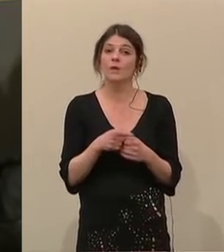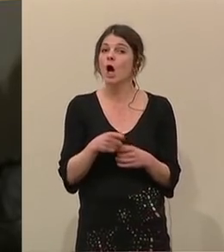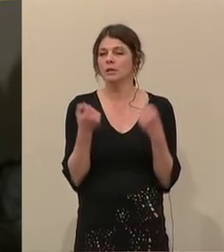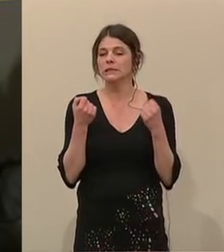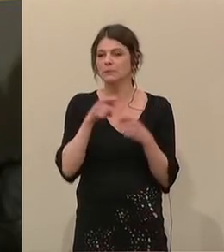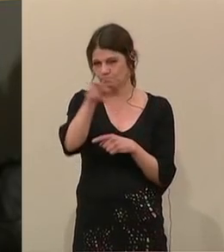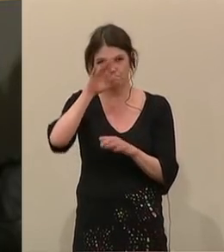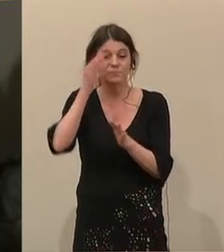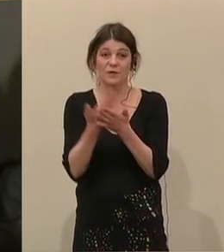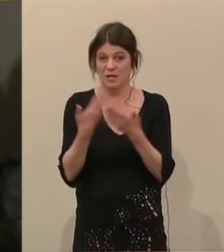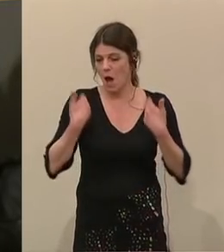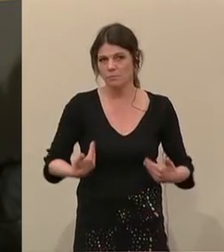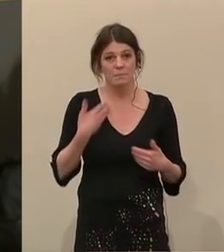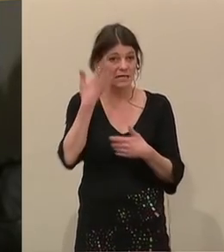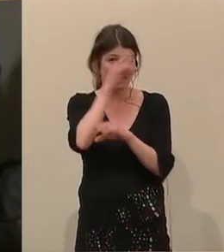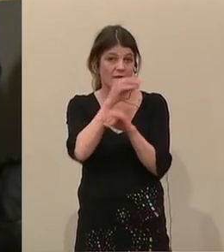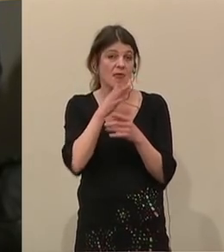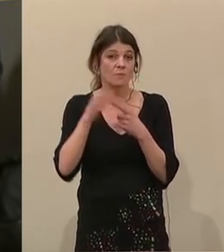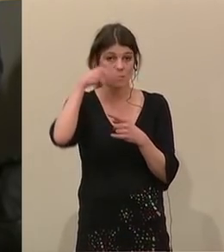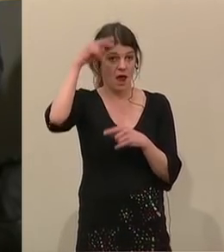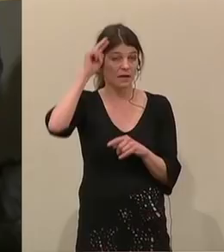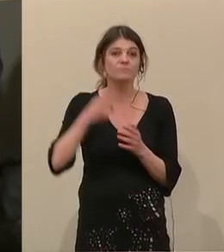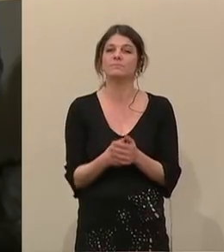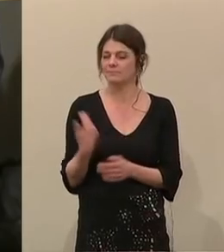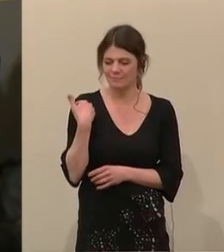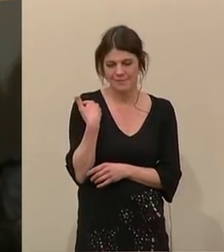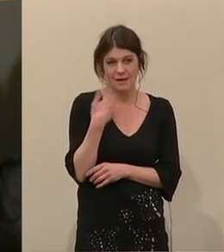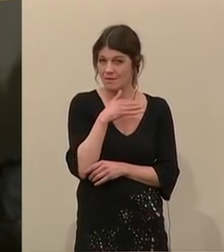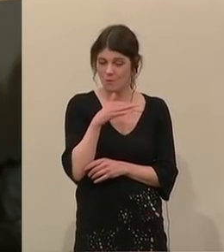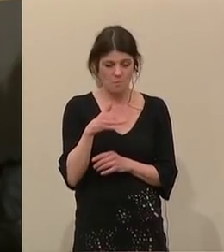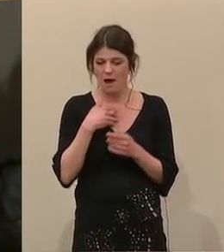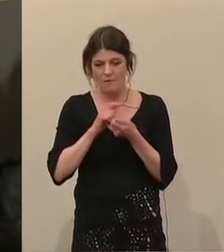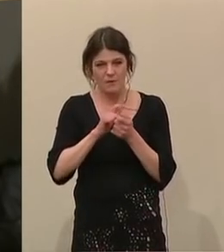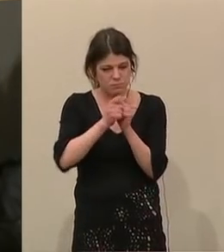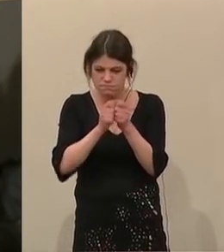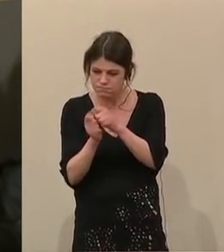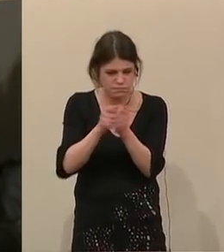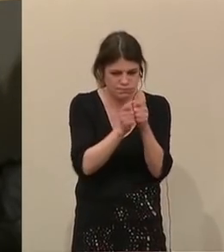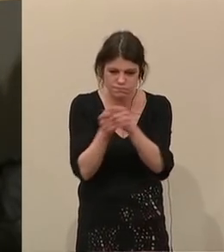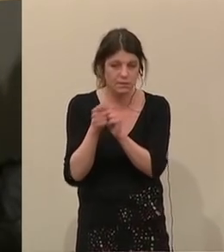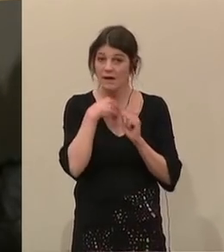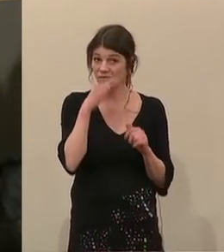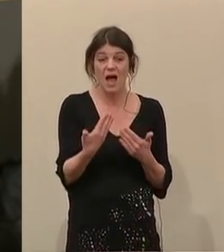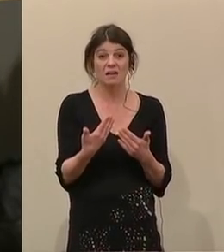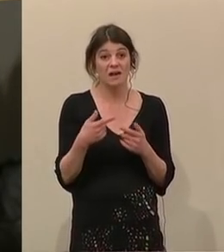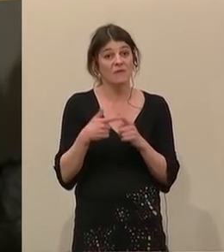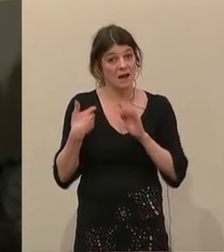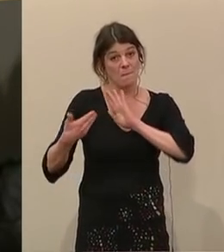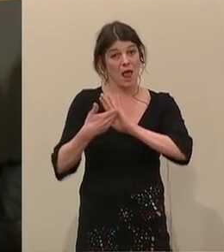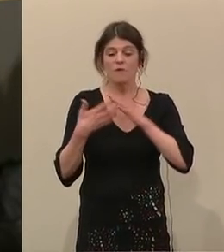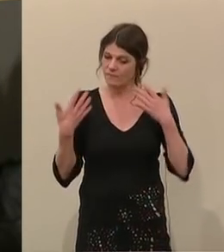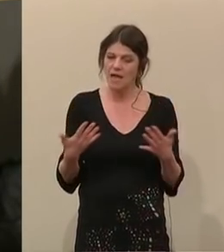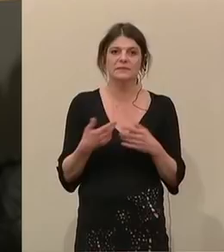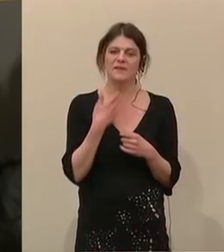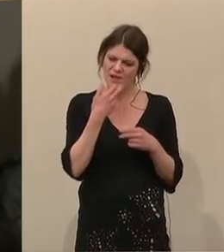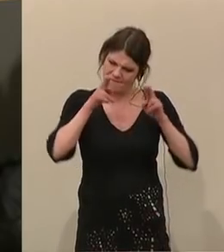sich auf mich verlassen, meine sehr geehrten Damen und Herren. Ich werde an allen Schrauben drehen, die dafür notwendig sind, dass wir Recht